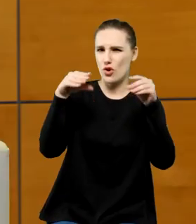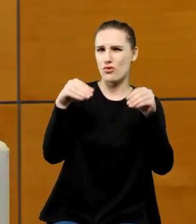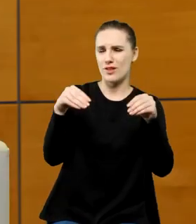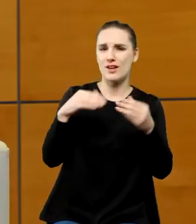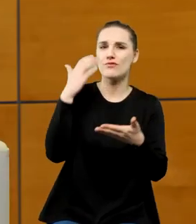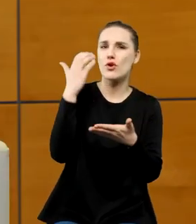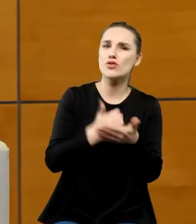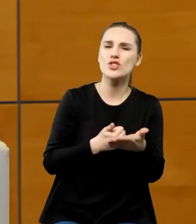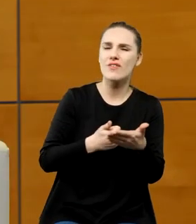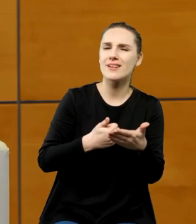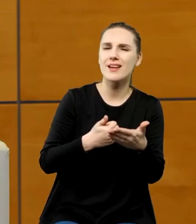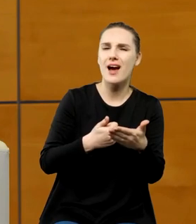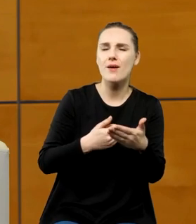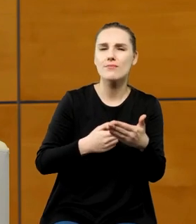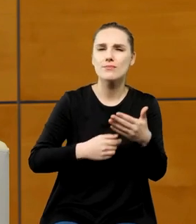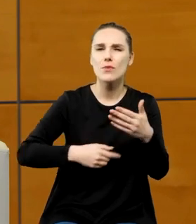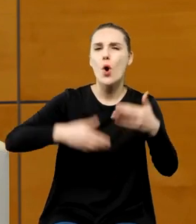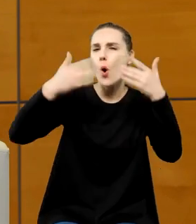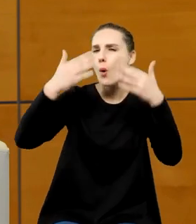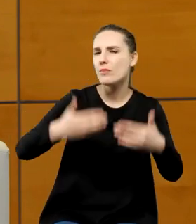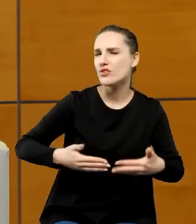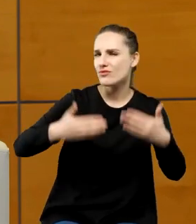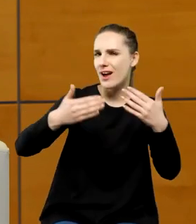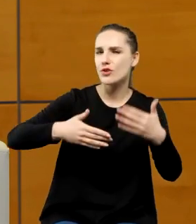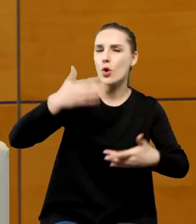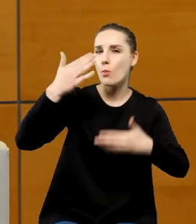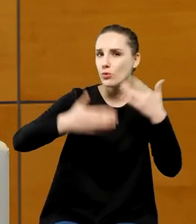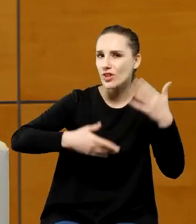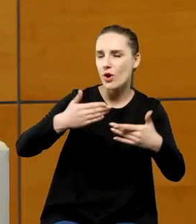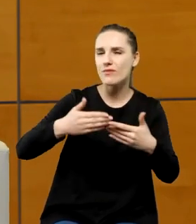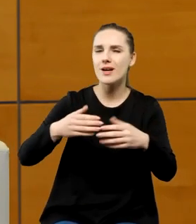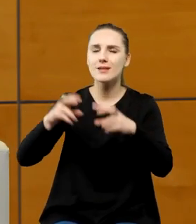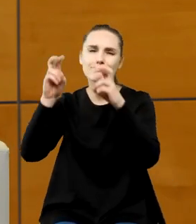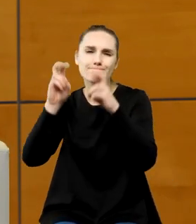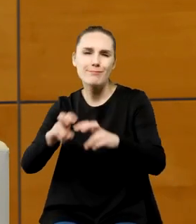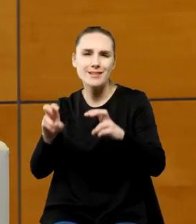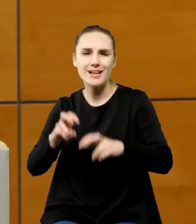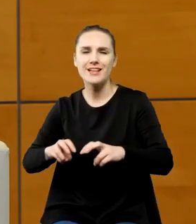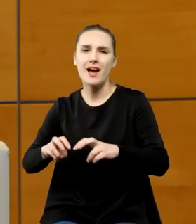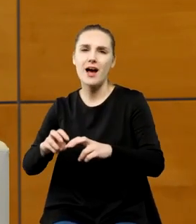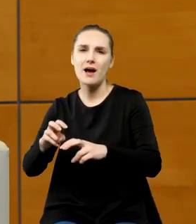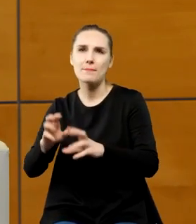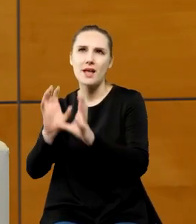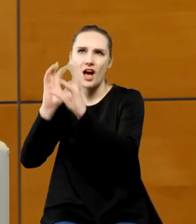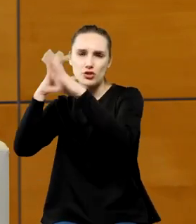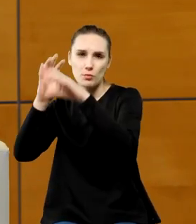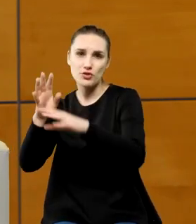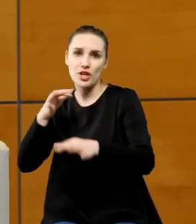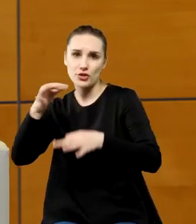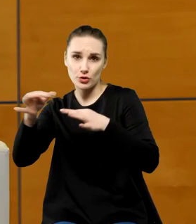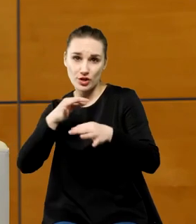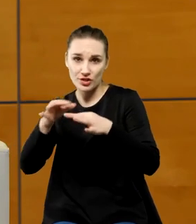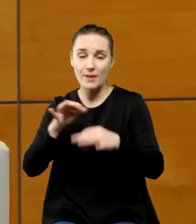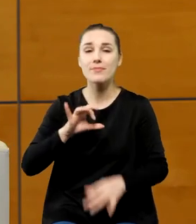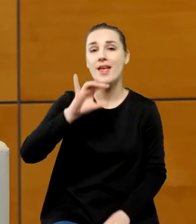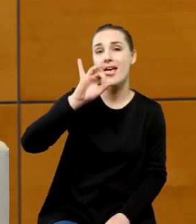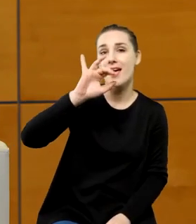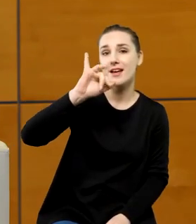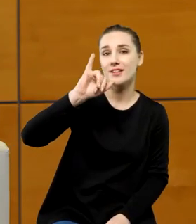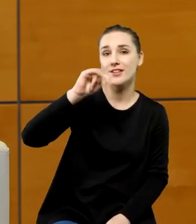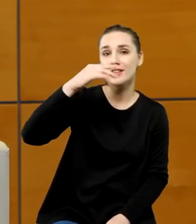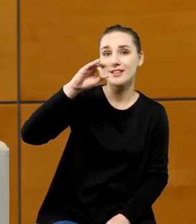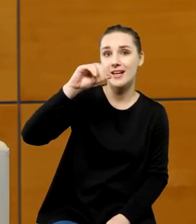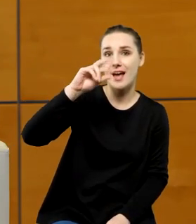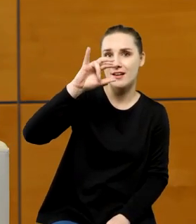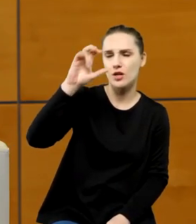obliczeń komputerowych do badań historyczno-astronomicznych Gingrich był w tym biegły zaczął